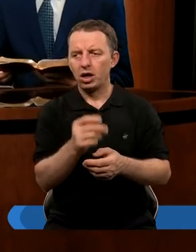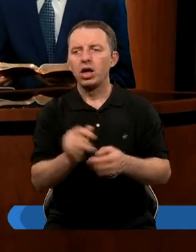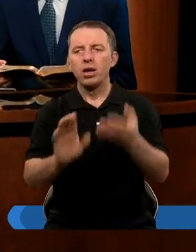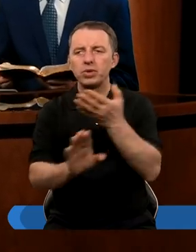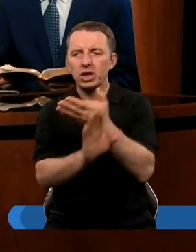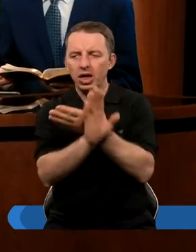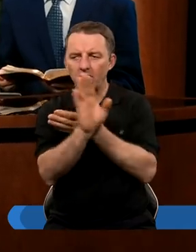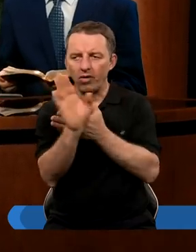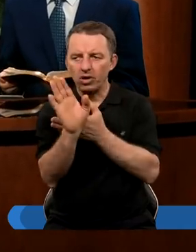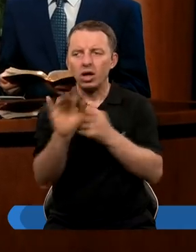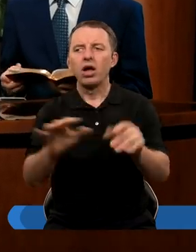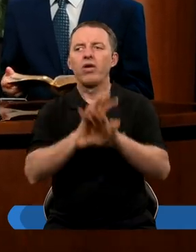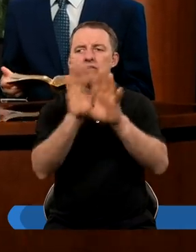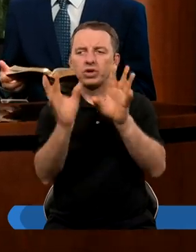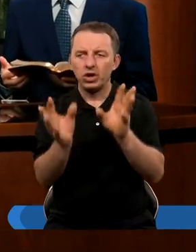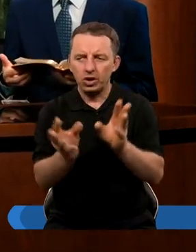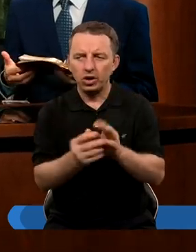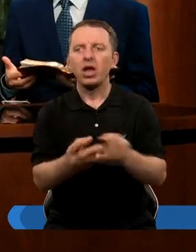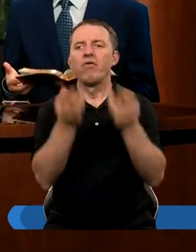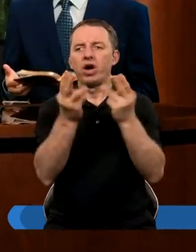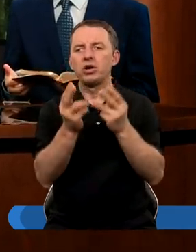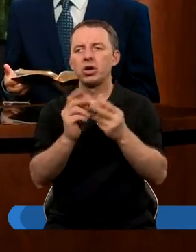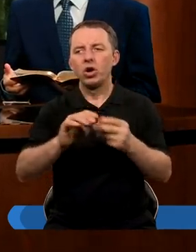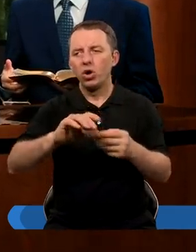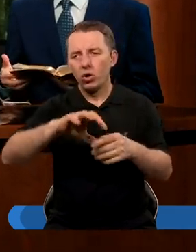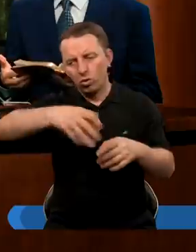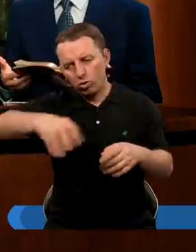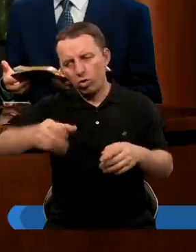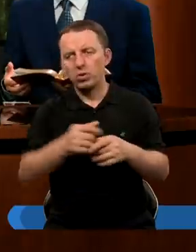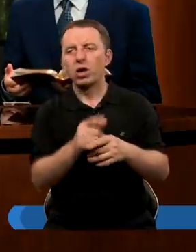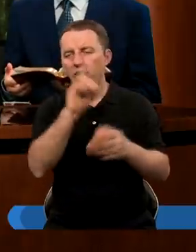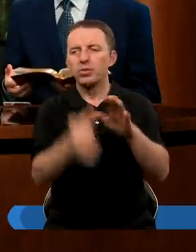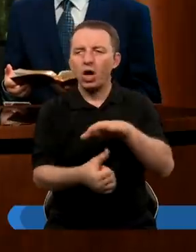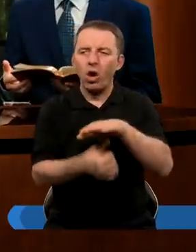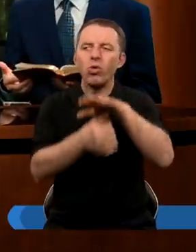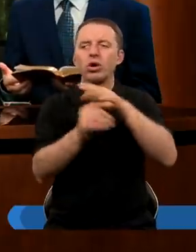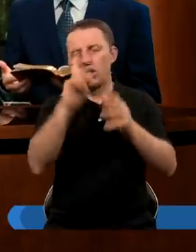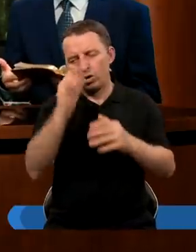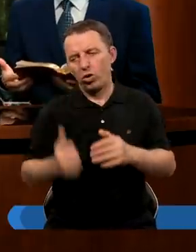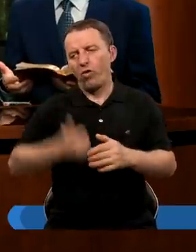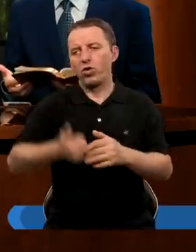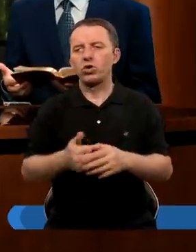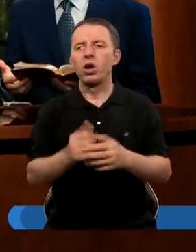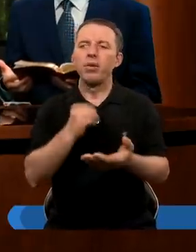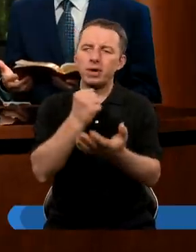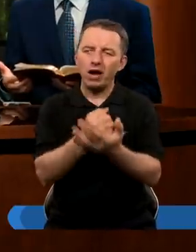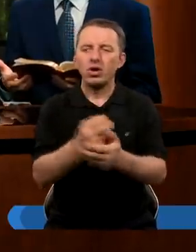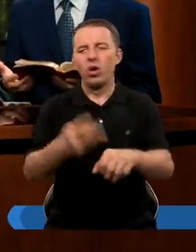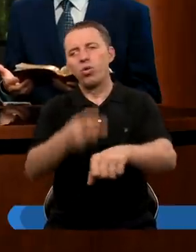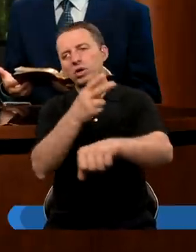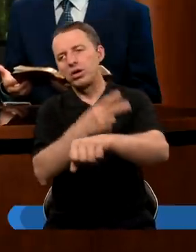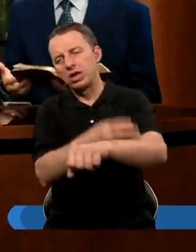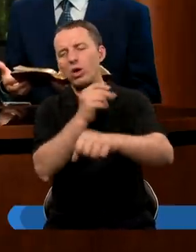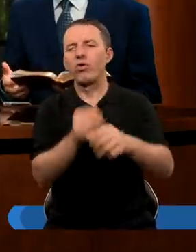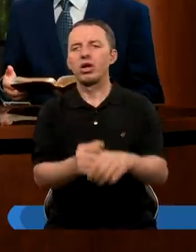przynajmniej przedstawicieli, wszystkich ważniejszych grup. Tutaj mamy przełożonych dowódców, prawników,